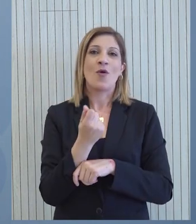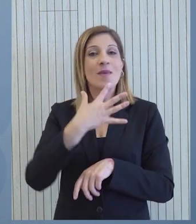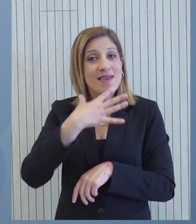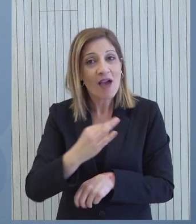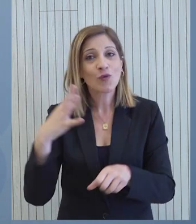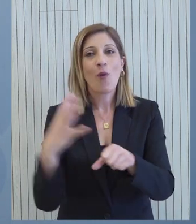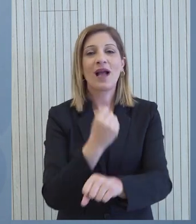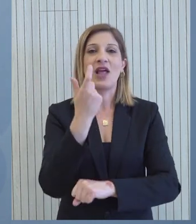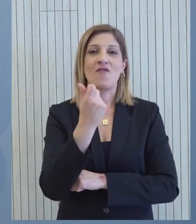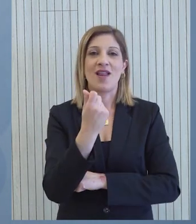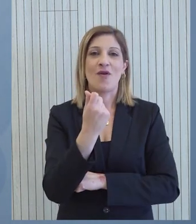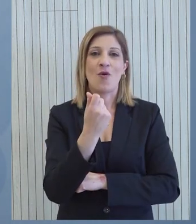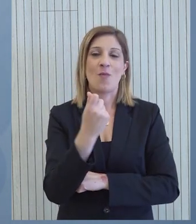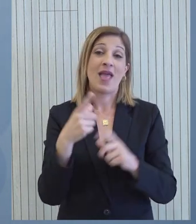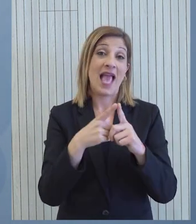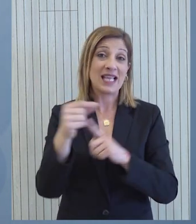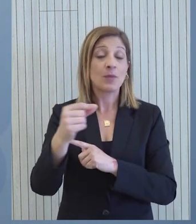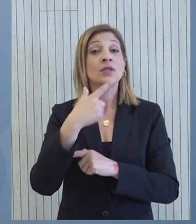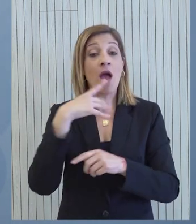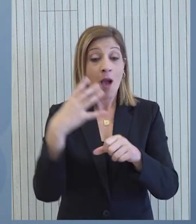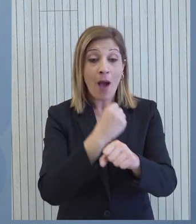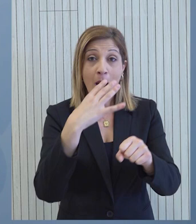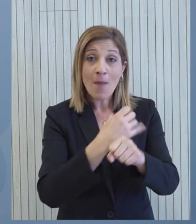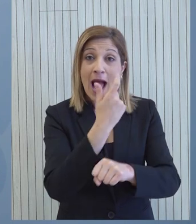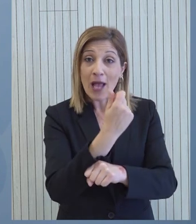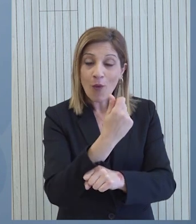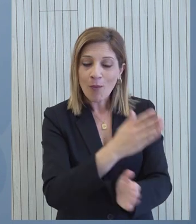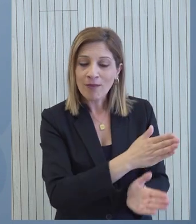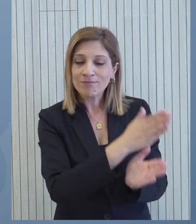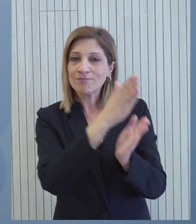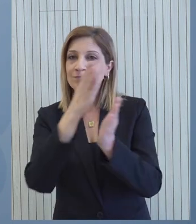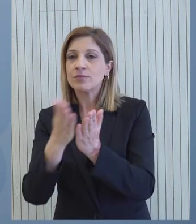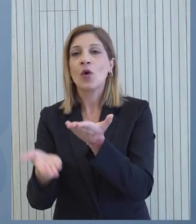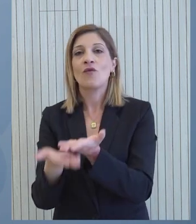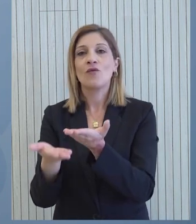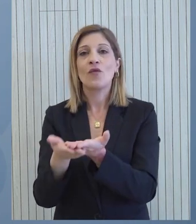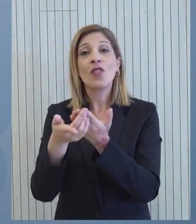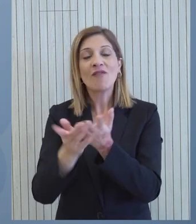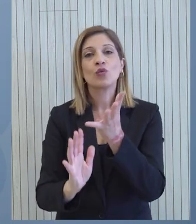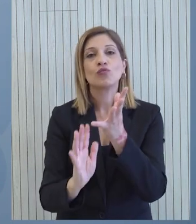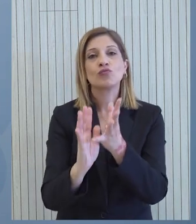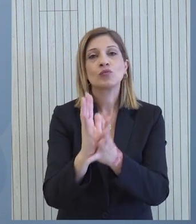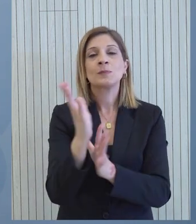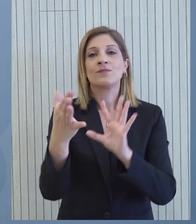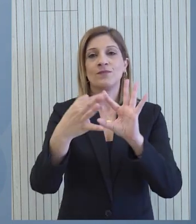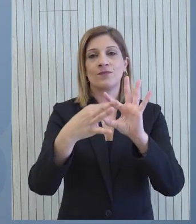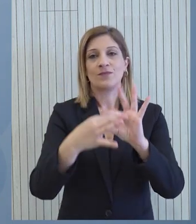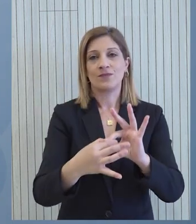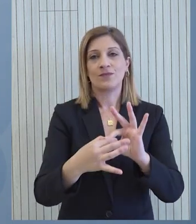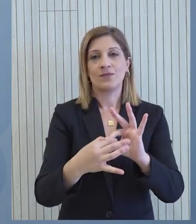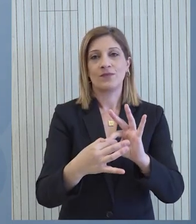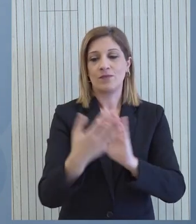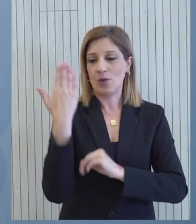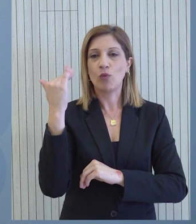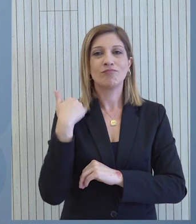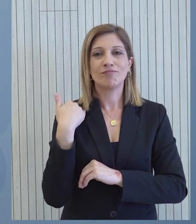στην χώρα μας να έχει αυτή την θετική εικόνα και να ανάγεται σε ένα ελκυστικό επενδυτικό προορισμό συνδύοντας και με μια προηγούμενη